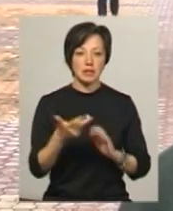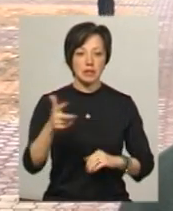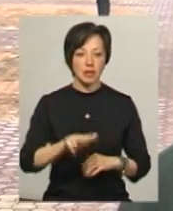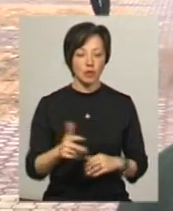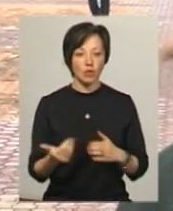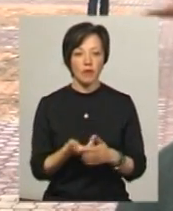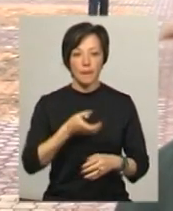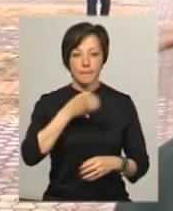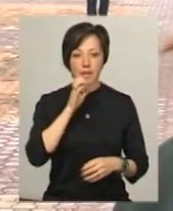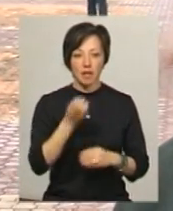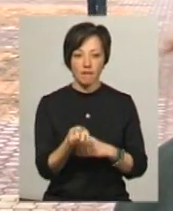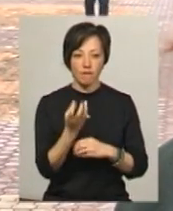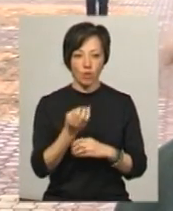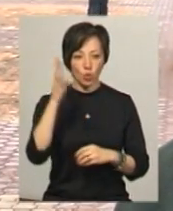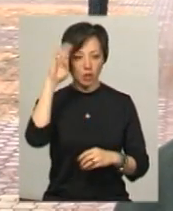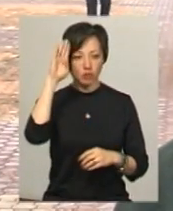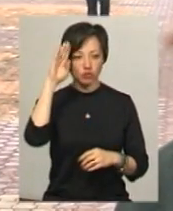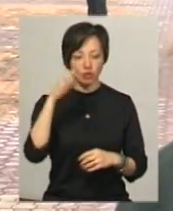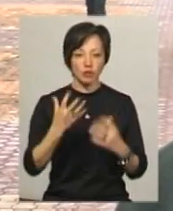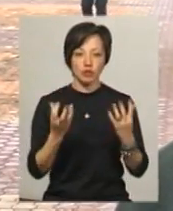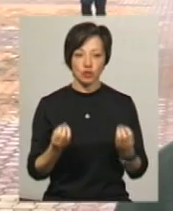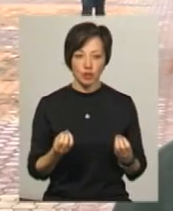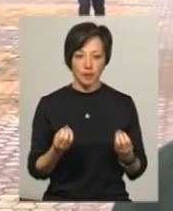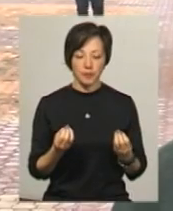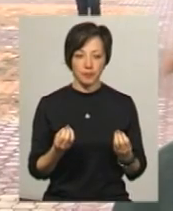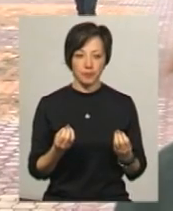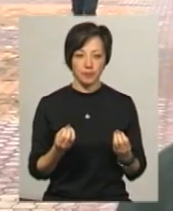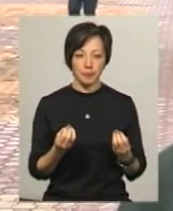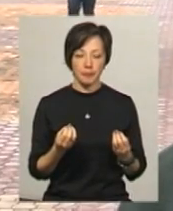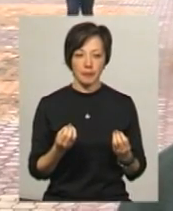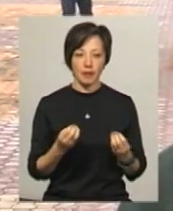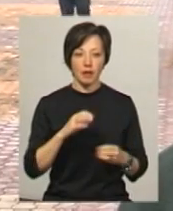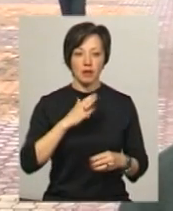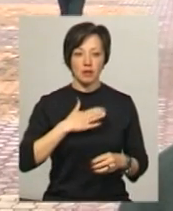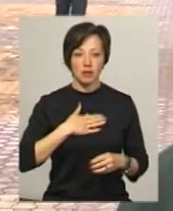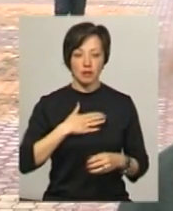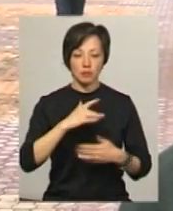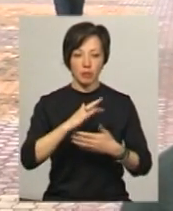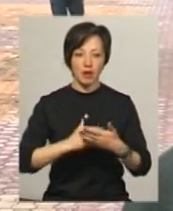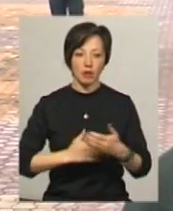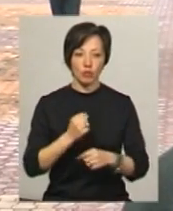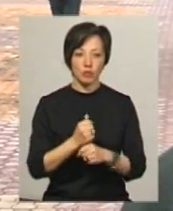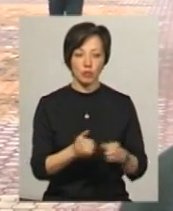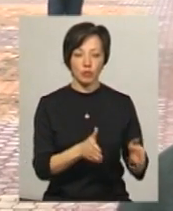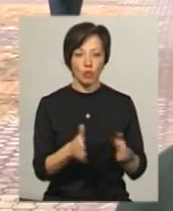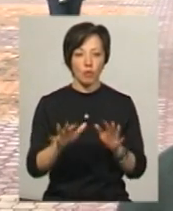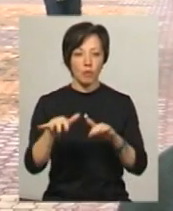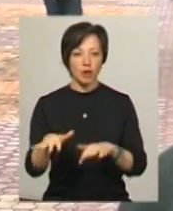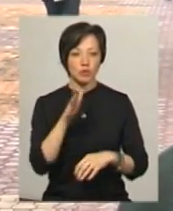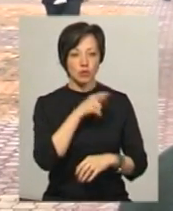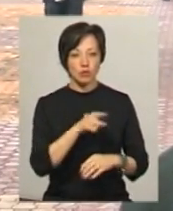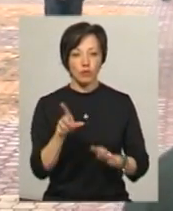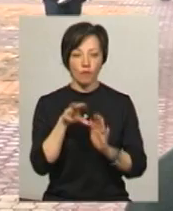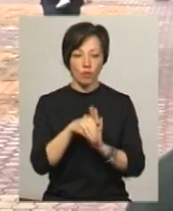питних фонтанчика Ще в наш перелік робіт до підготовки до пляжного сезону